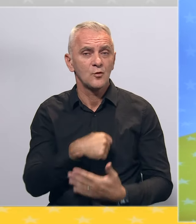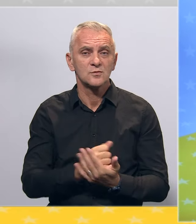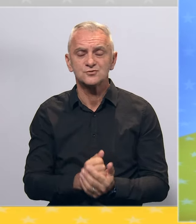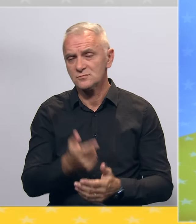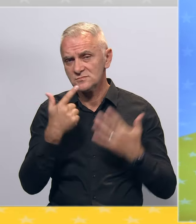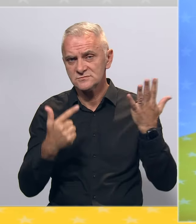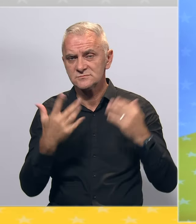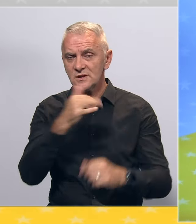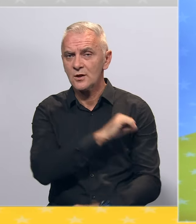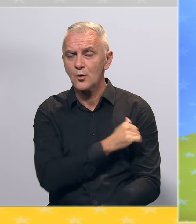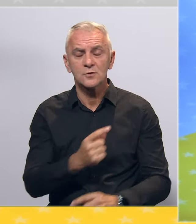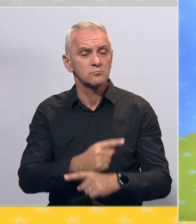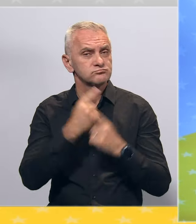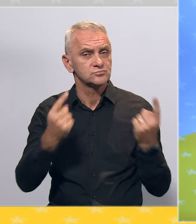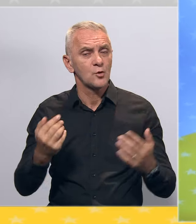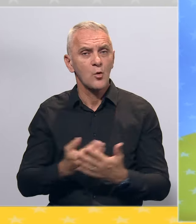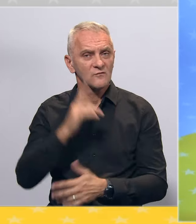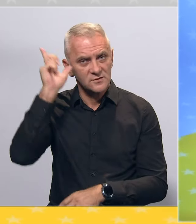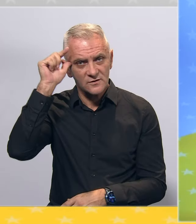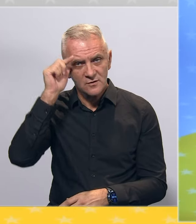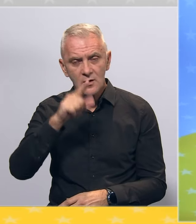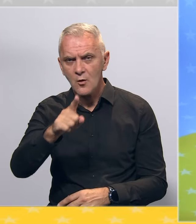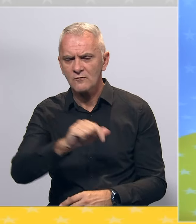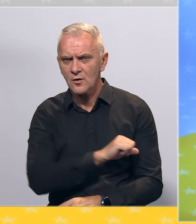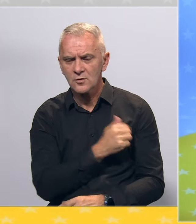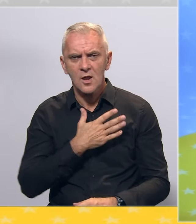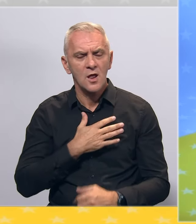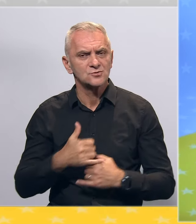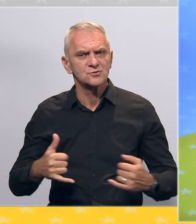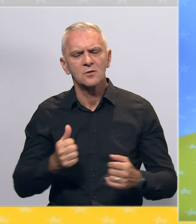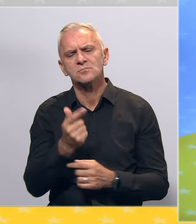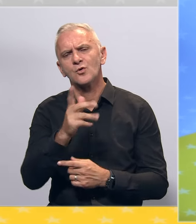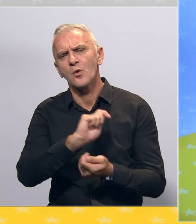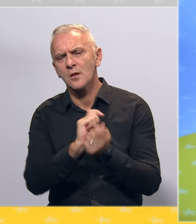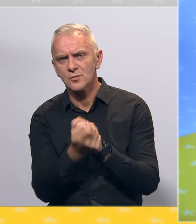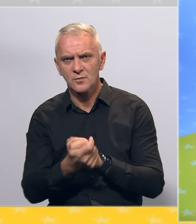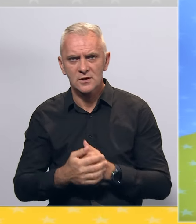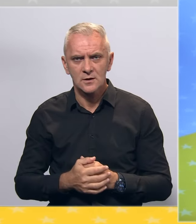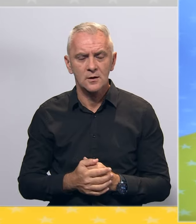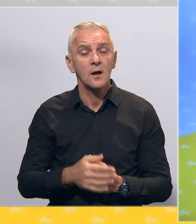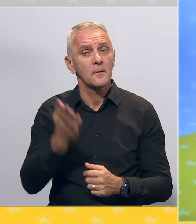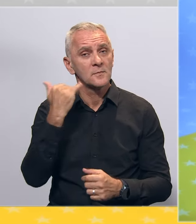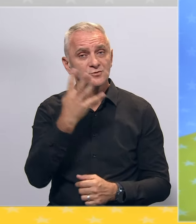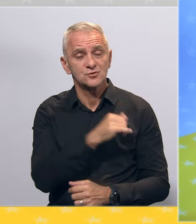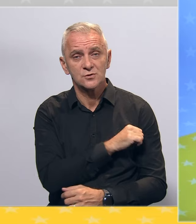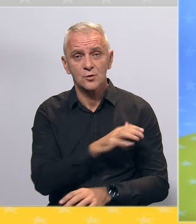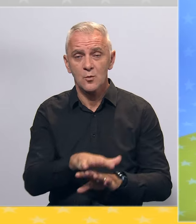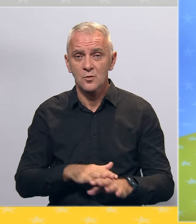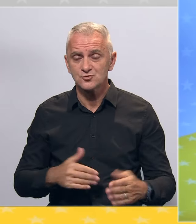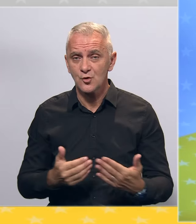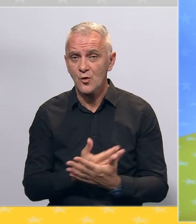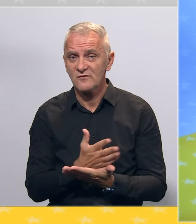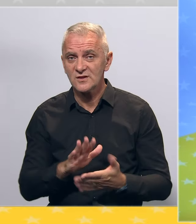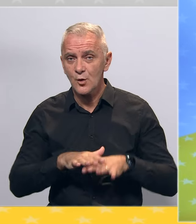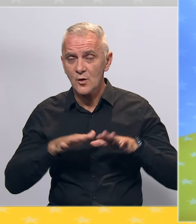značajno bilo i 75 godina postoje Novog Travnika. Kroz sve te godine naš grad je prošao kroz brojne izazove i promjene. Na prije četiri godine započeli smo novu